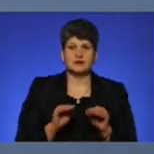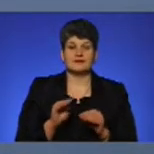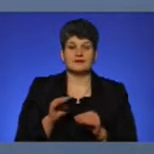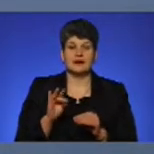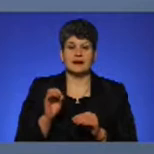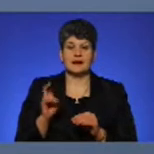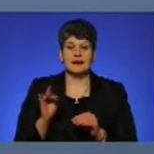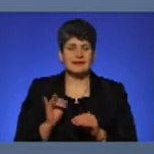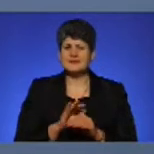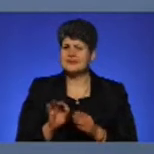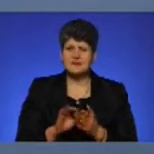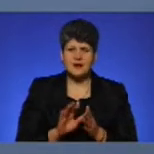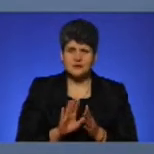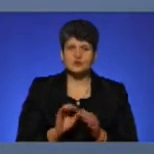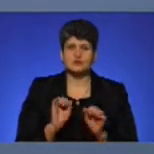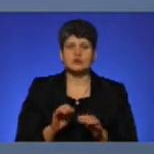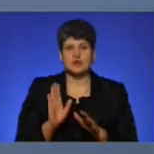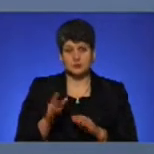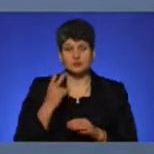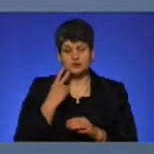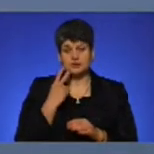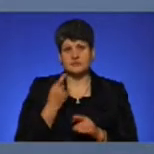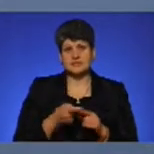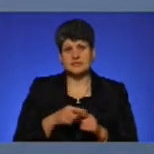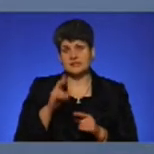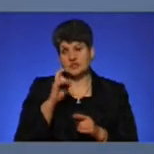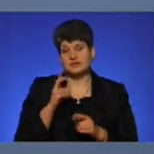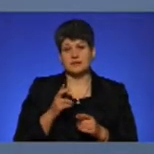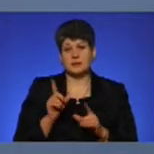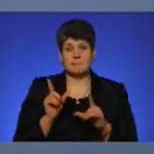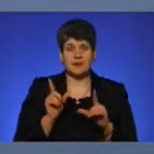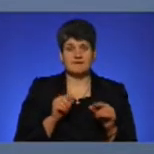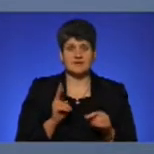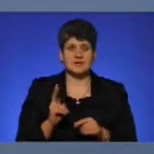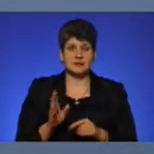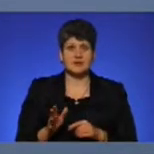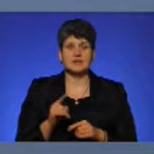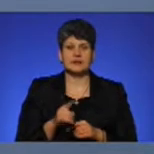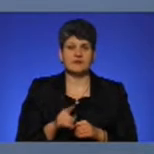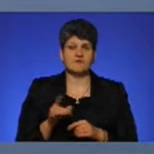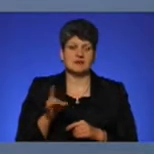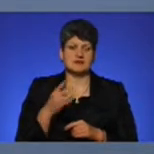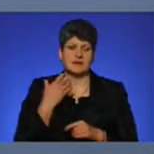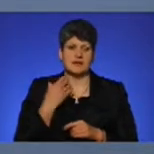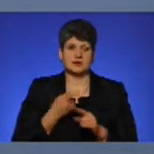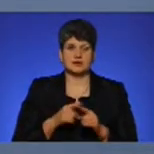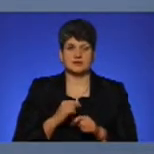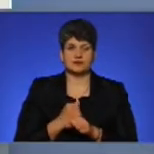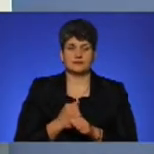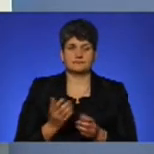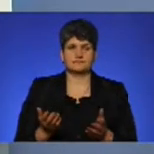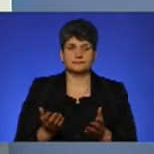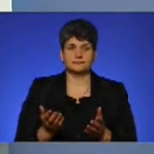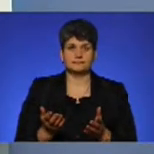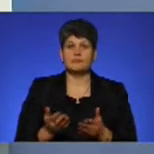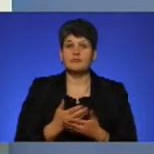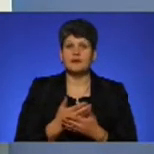може не відразу, але вони будуть там весь час, тому що це комунальний перевізник, і там в рази легше можна буде це все координувати. Тобто